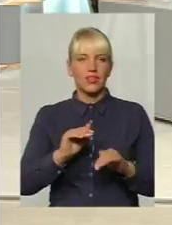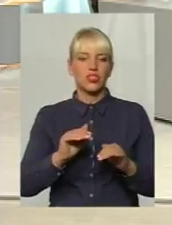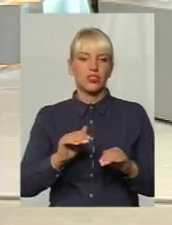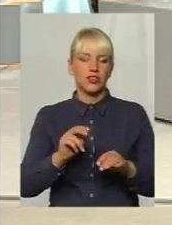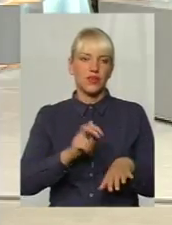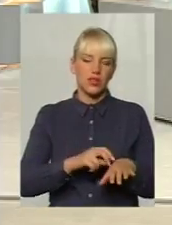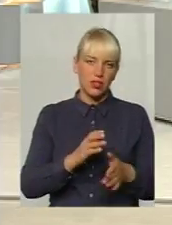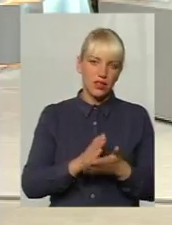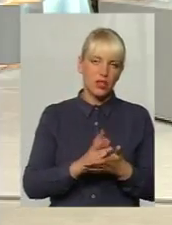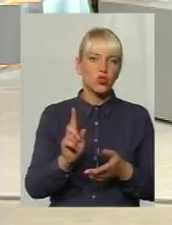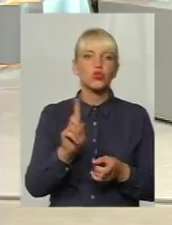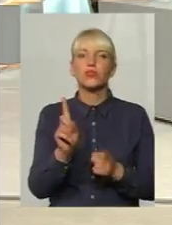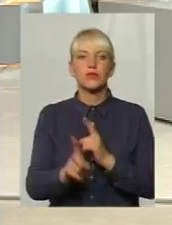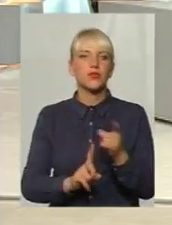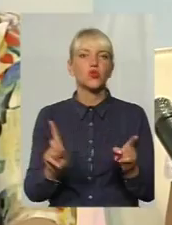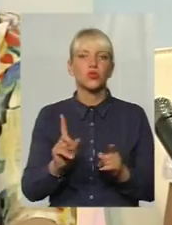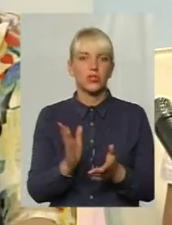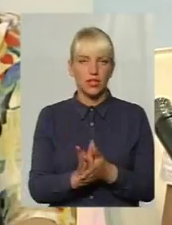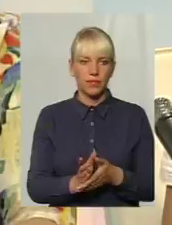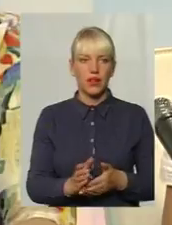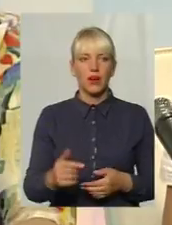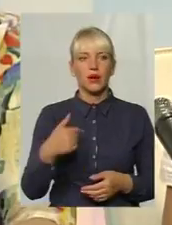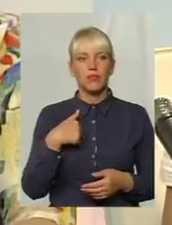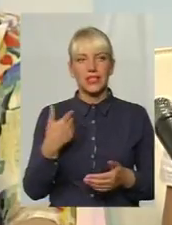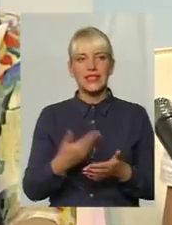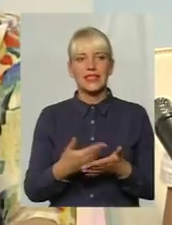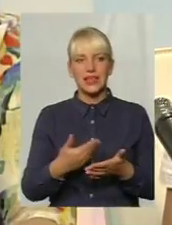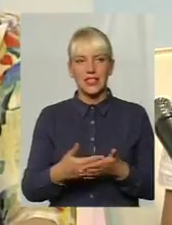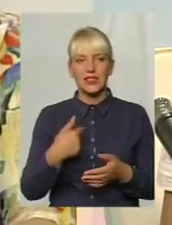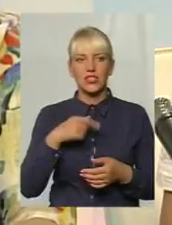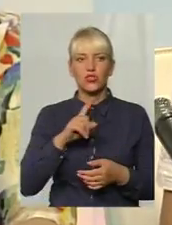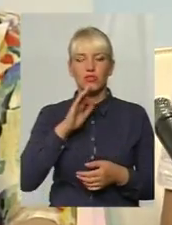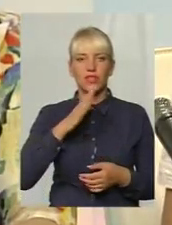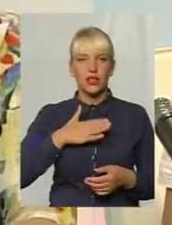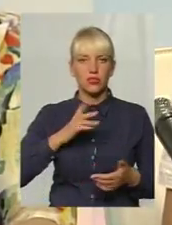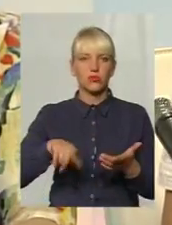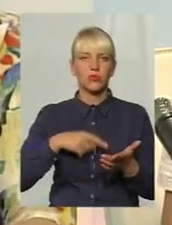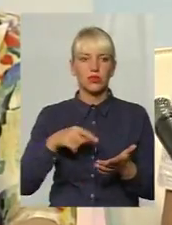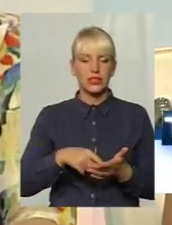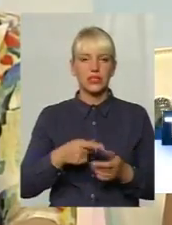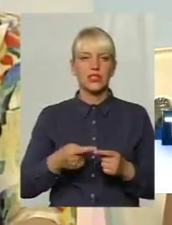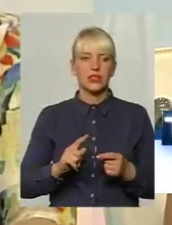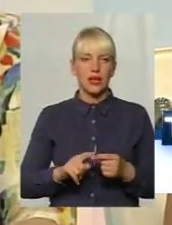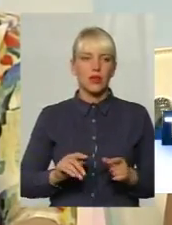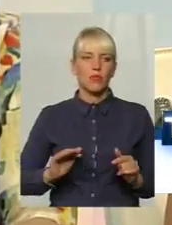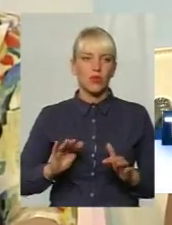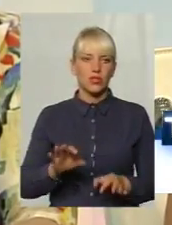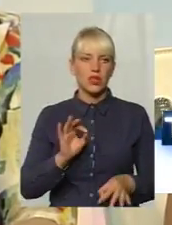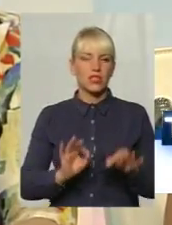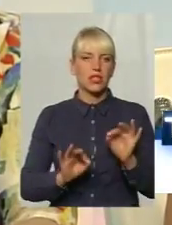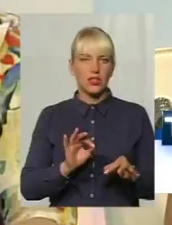взагалі? Що змінилося? Мені здається, що в нашому місті процес іде планомірно і